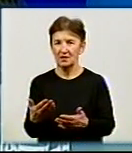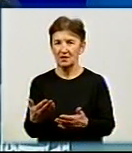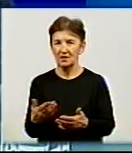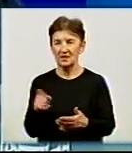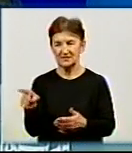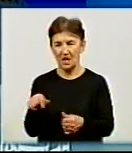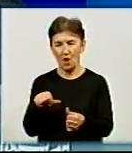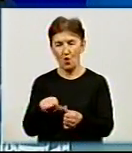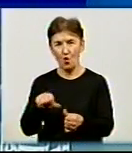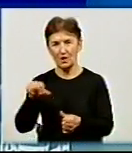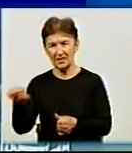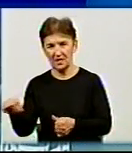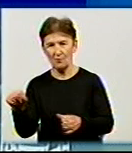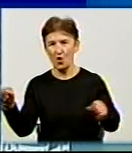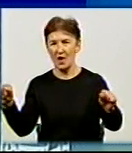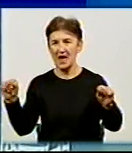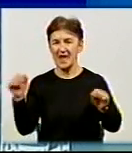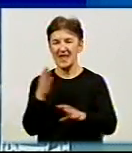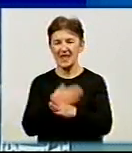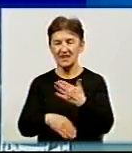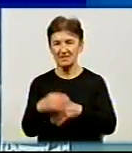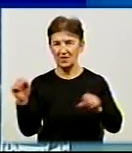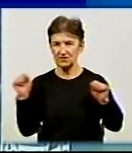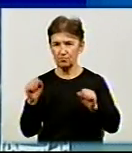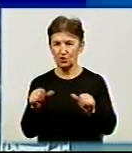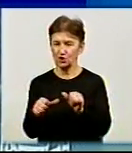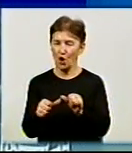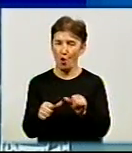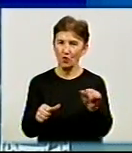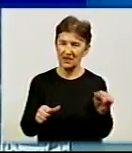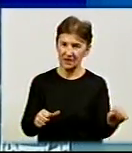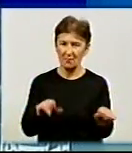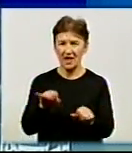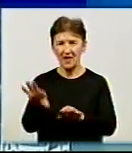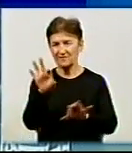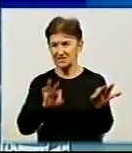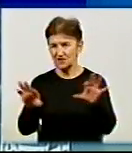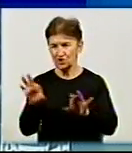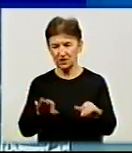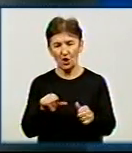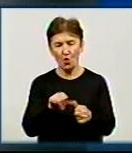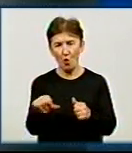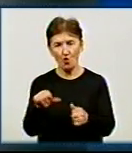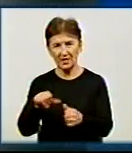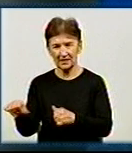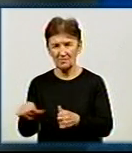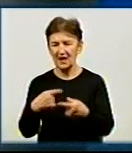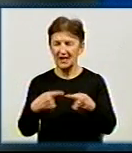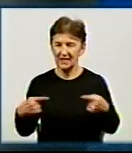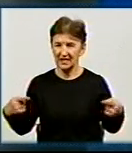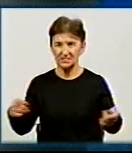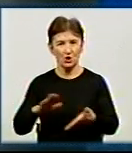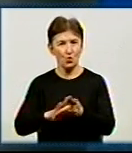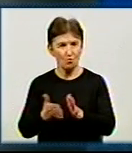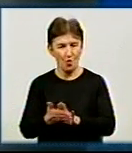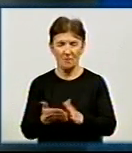це окремо, інваспорт окремо, здорові спортсмени окремо. І визначати потрібно їх окремо, тому що різні умови, різні